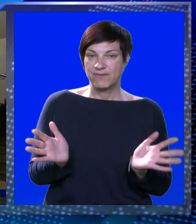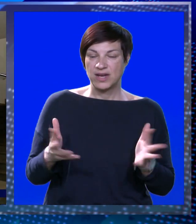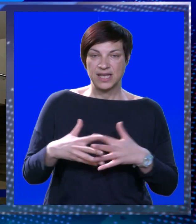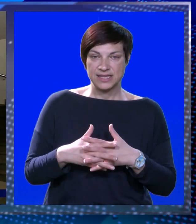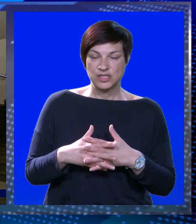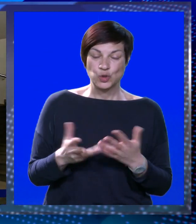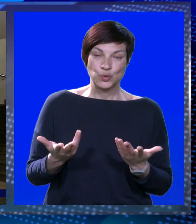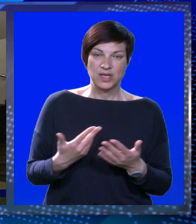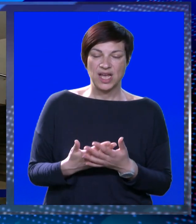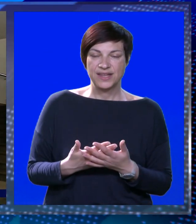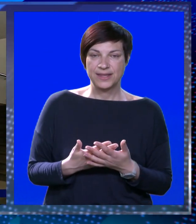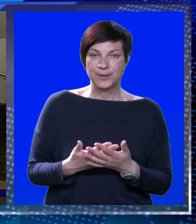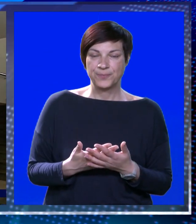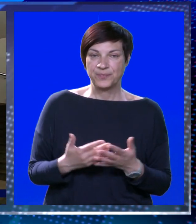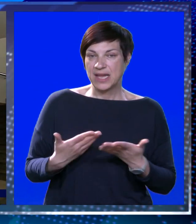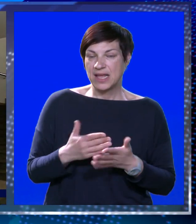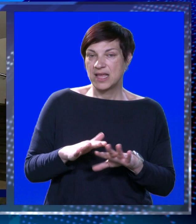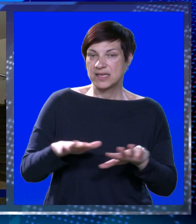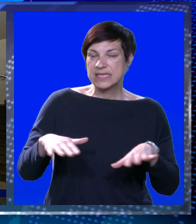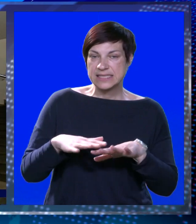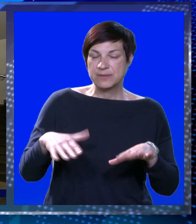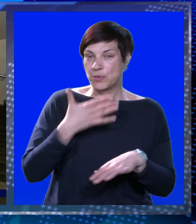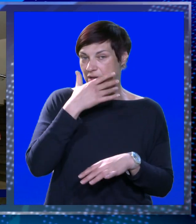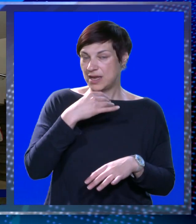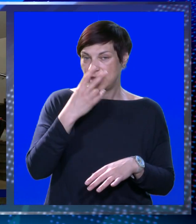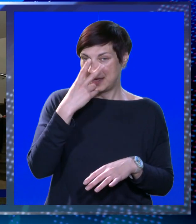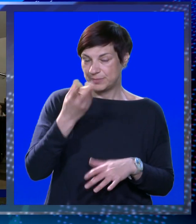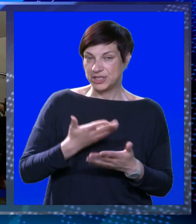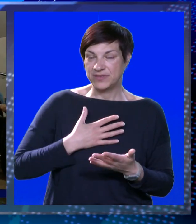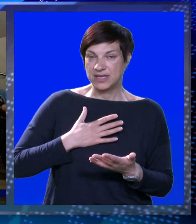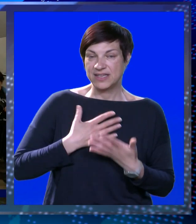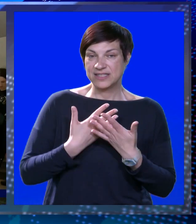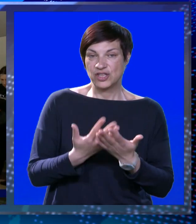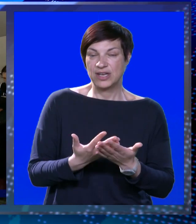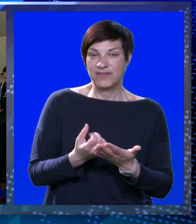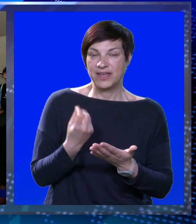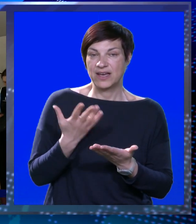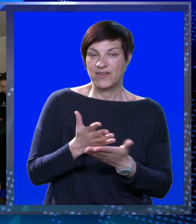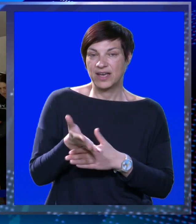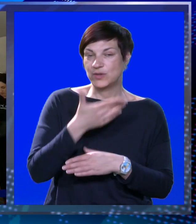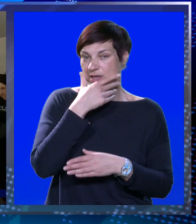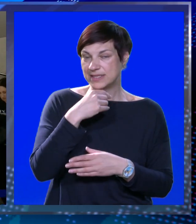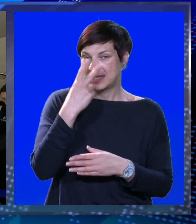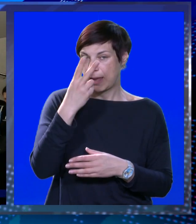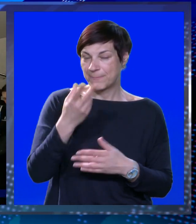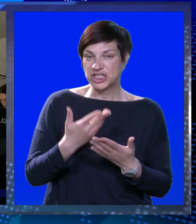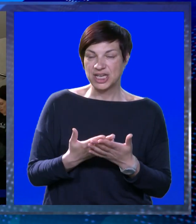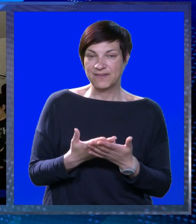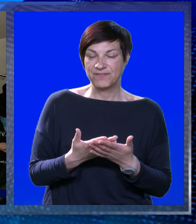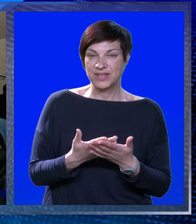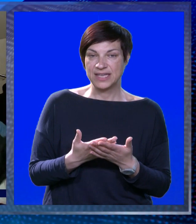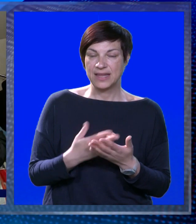vrata su grada, naš. Ipak smora, ljepše viđe, ja isto navegavam, kad ulaziš, ljepše viđe